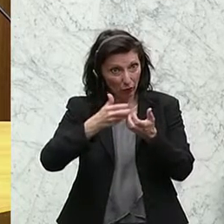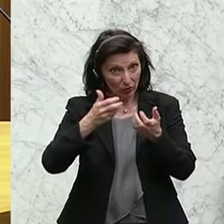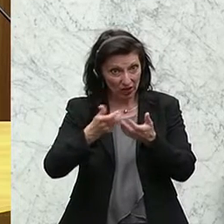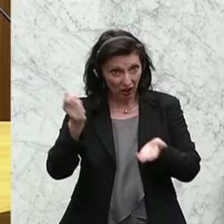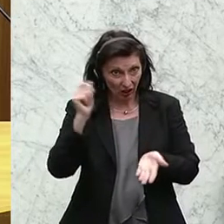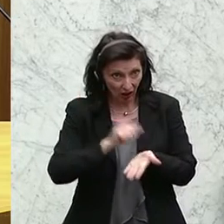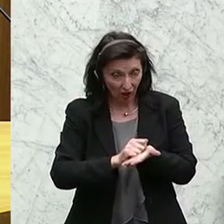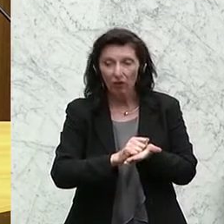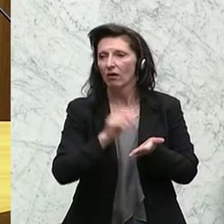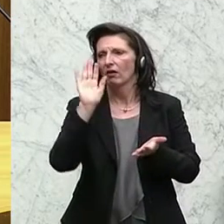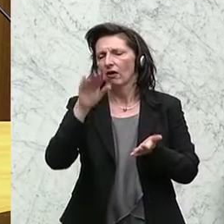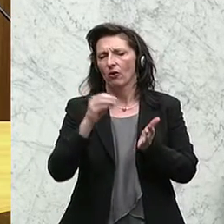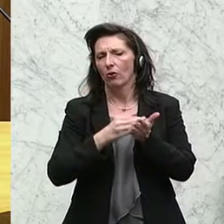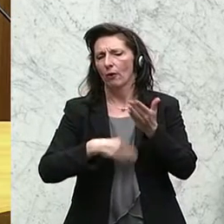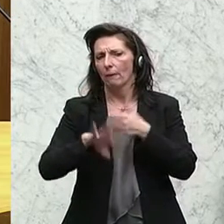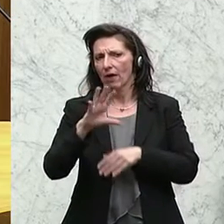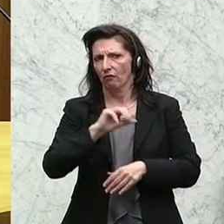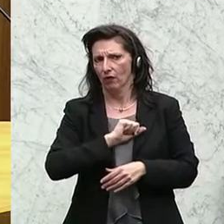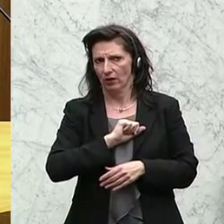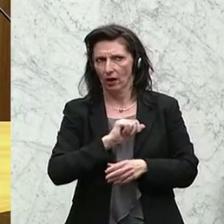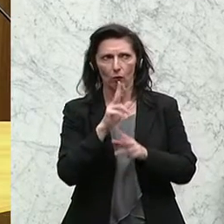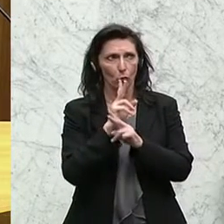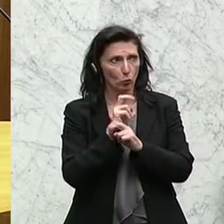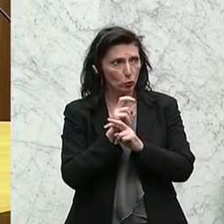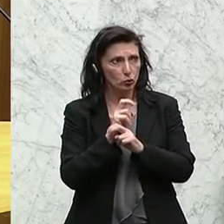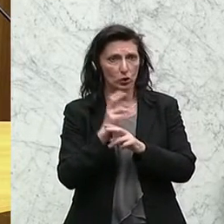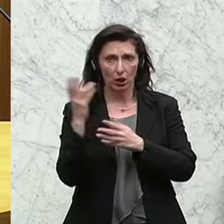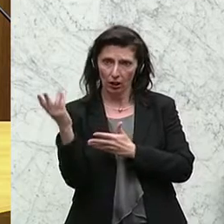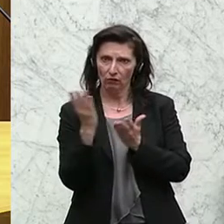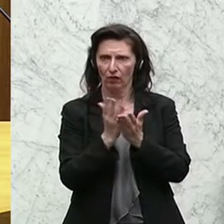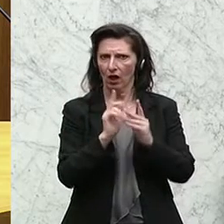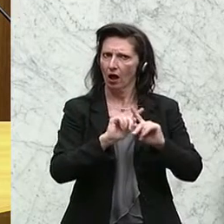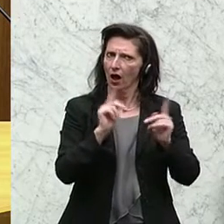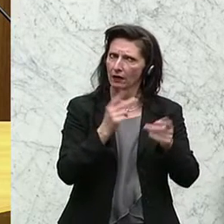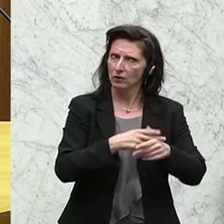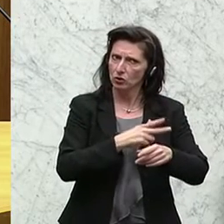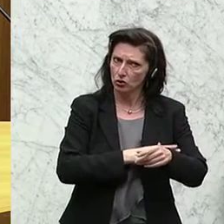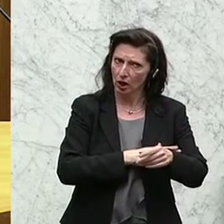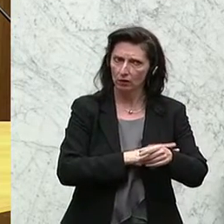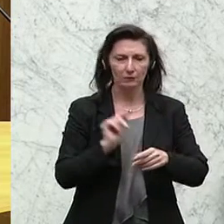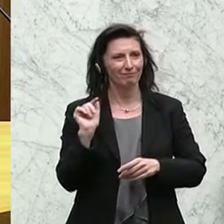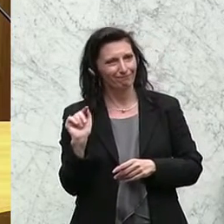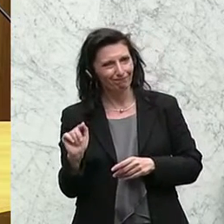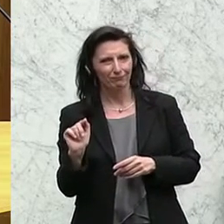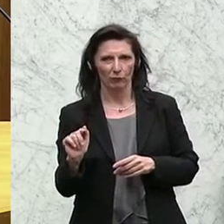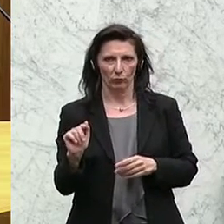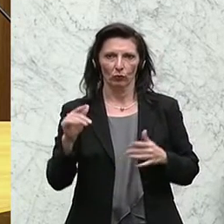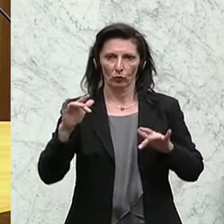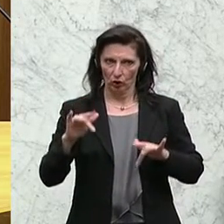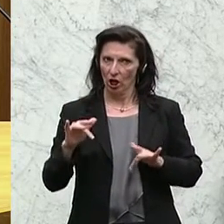Vorteile nach sich. Österreich hat im Gegensatz zu vielen anderen Staaten einen sehr hohen